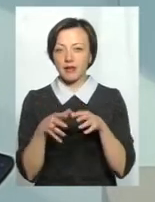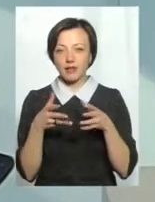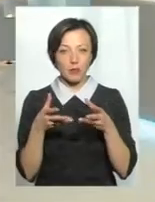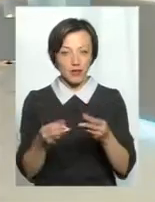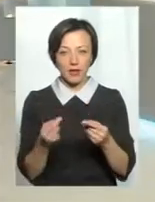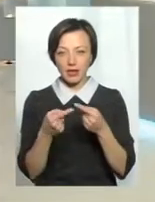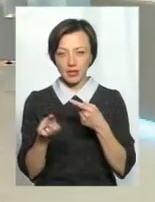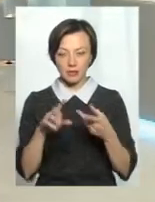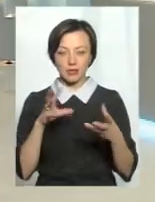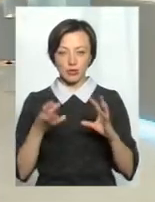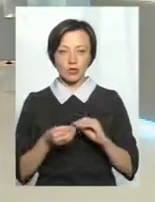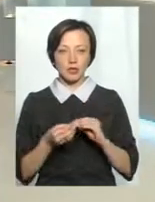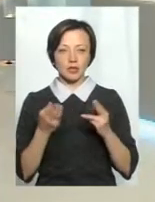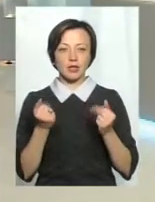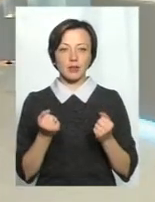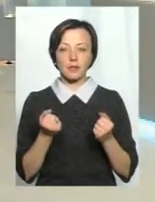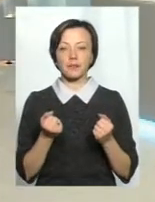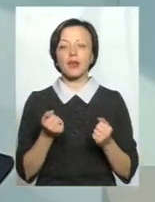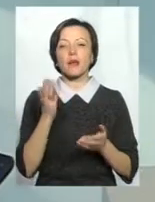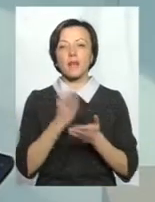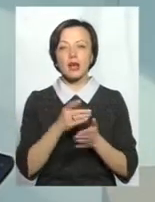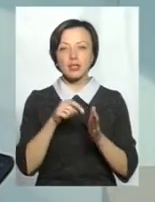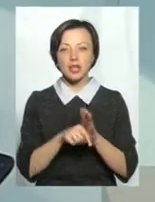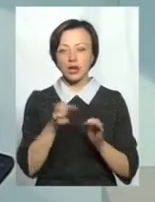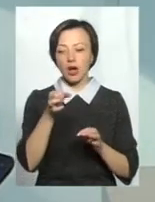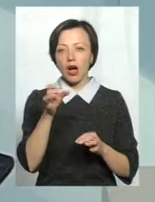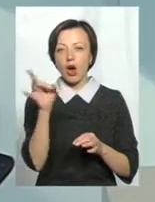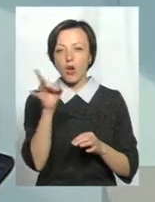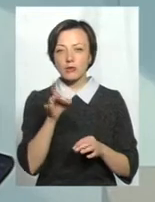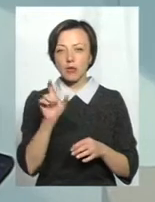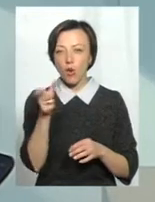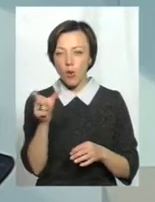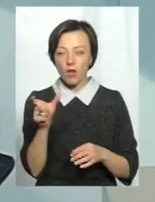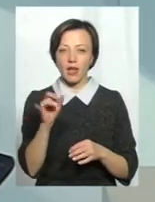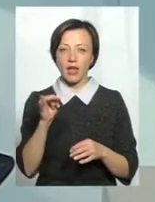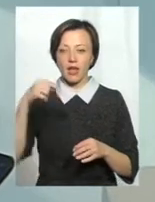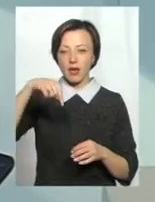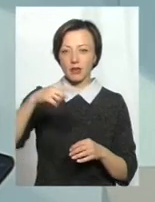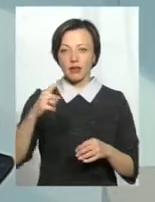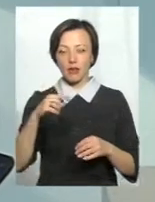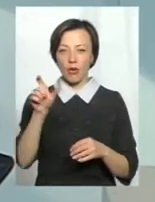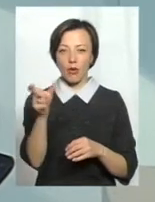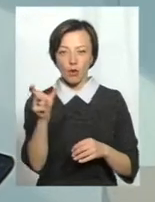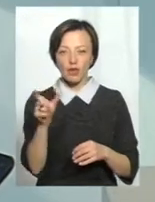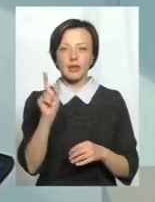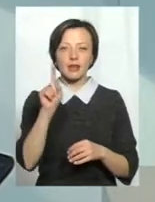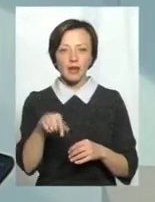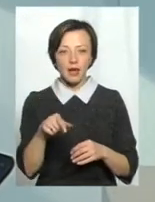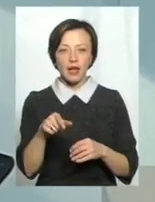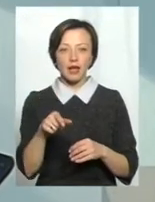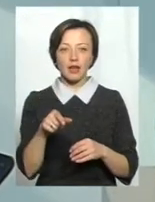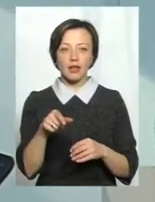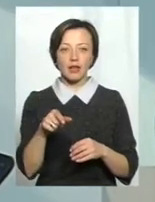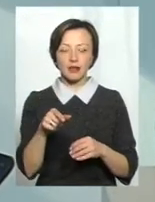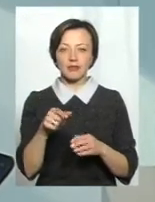дати різні ефекти. Грає роль і товщина голки, і експозиція голки, і навіть те, наскільки ми там